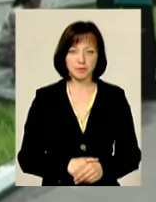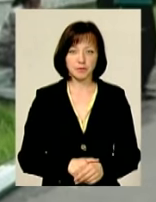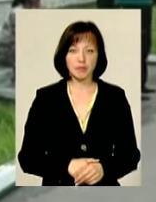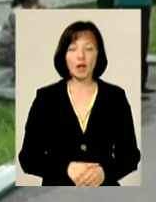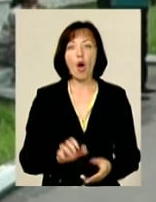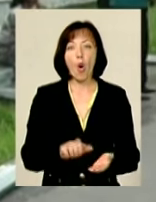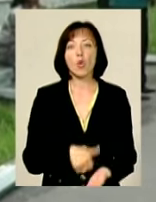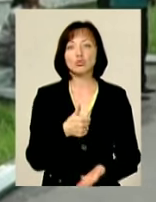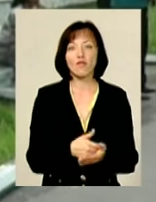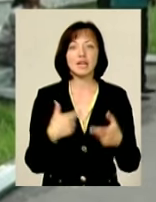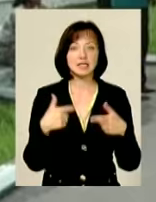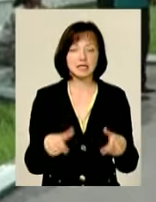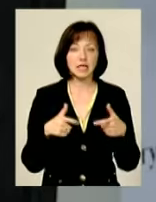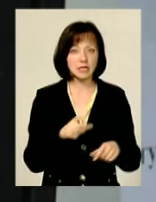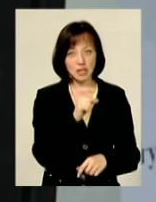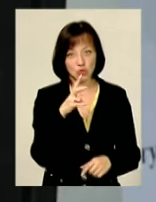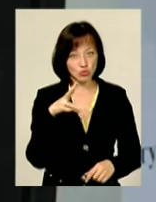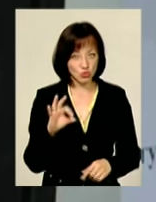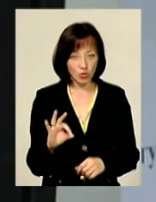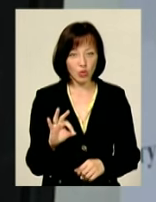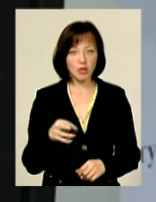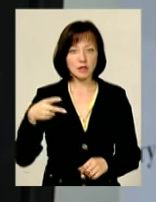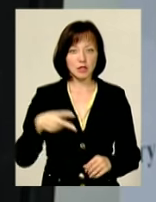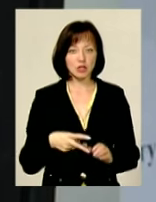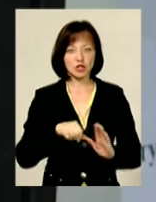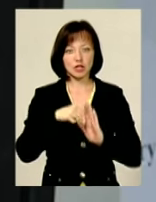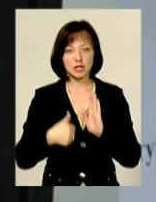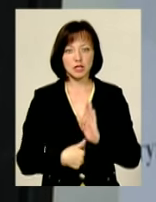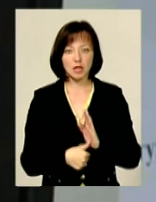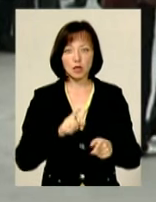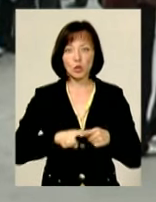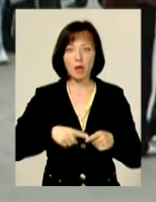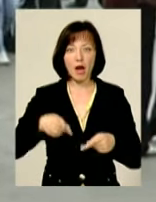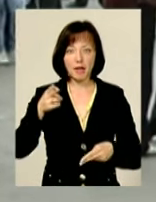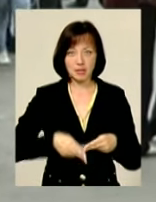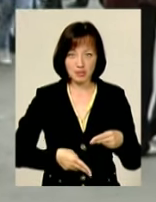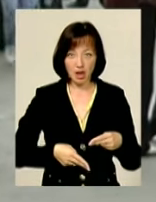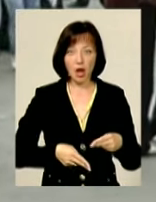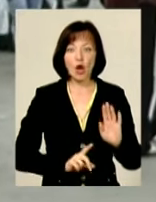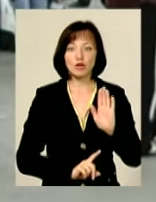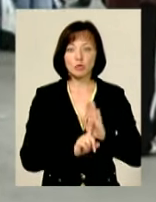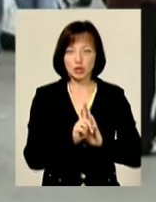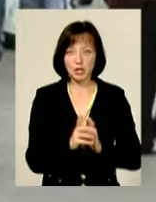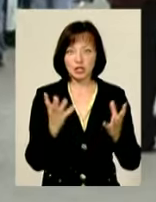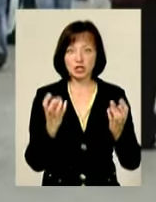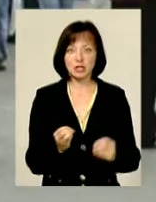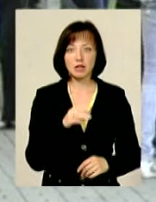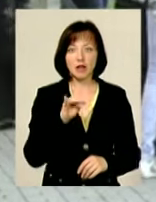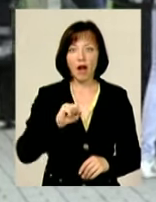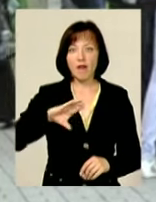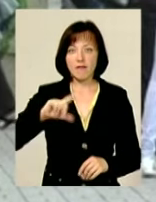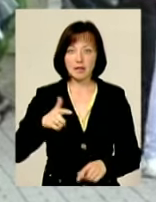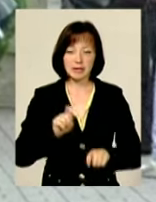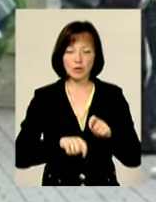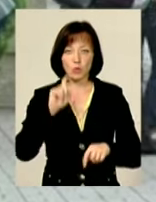Основна сесія зовнішнього незалежного оцінювання 2016 добігає кінця Нагадаю, розпочалася вона ще у травні із